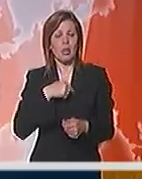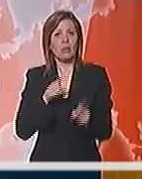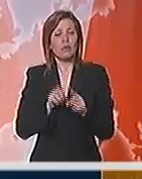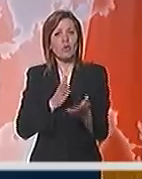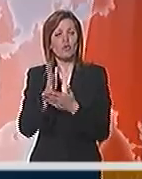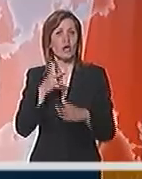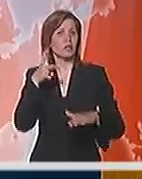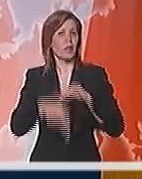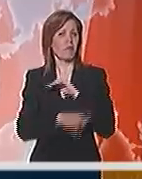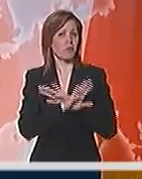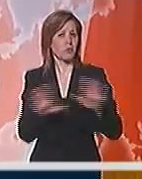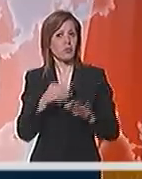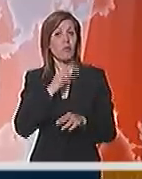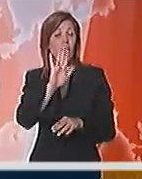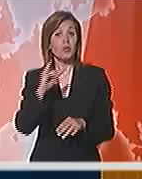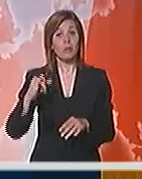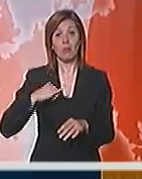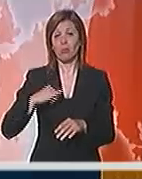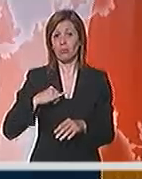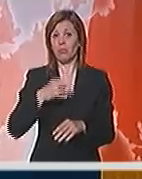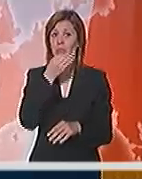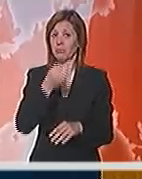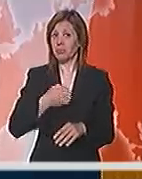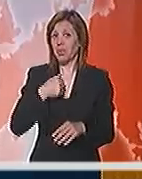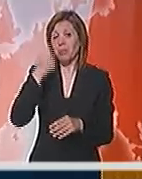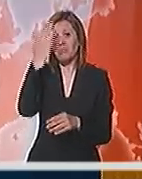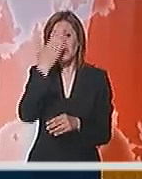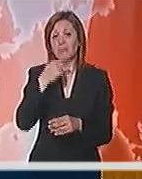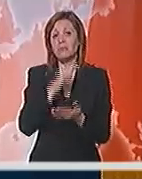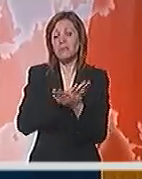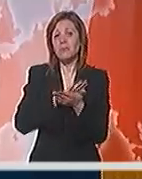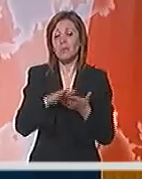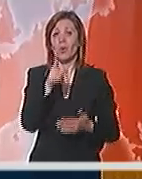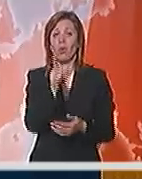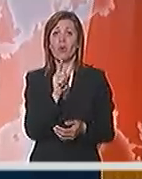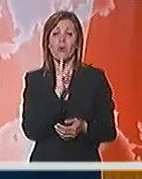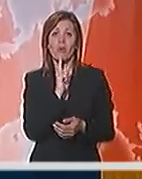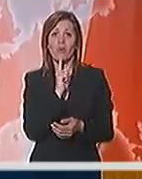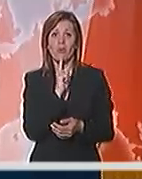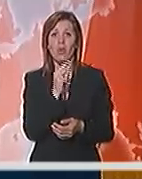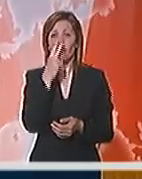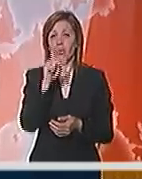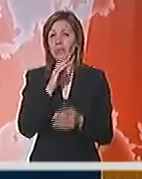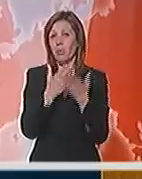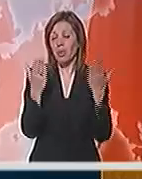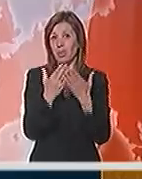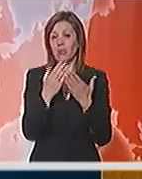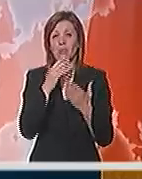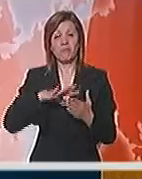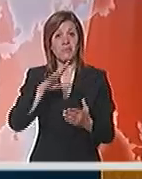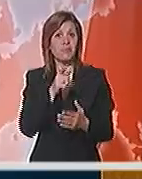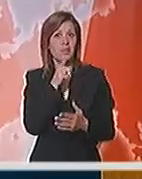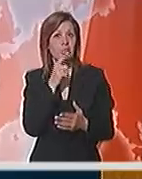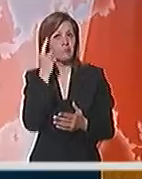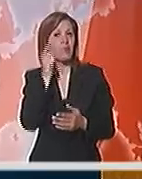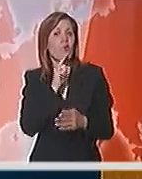slučaj završen. Vaše interesovanje je, pretpostavljam, ono koje je vidim i kroz medije vrlo prisutno, to je